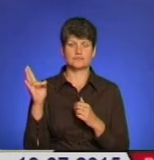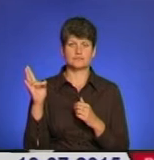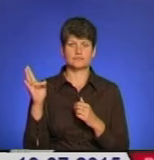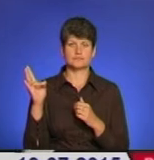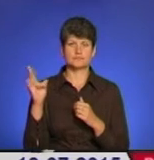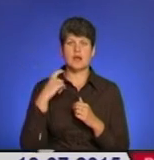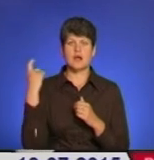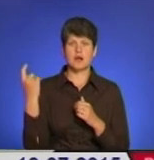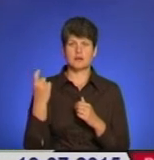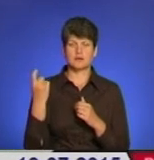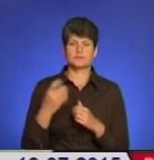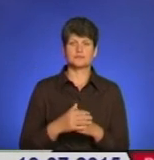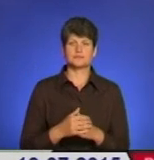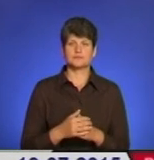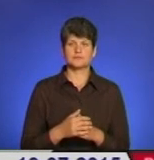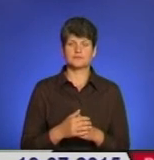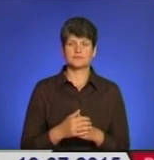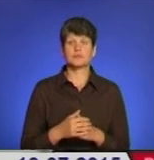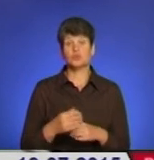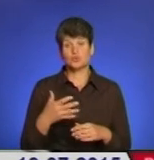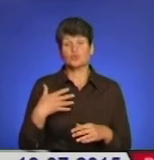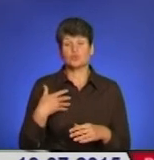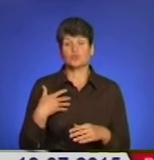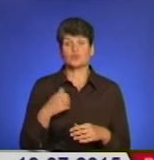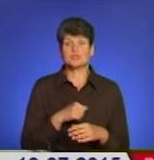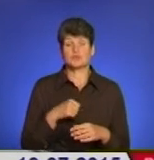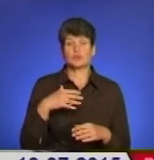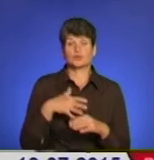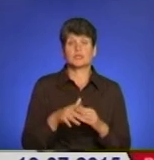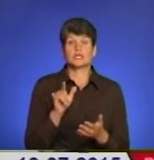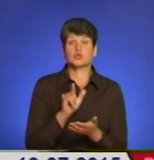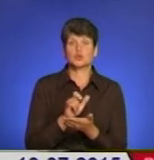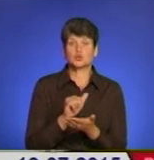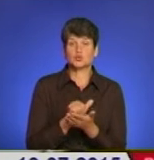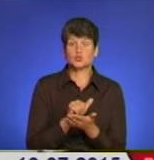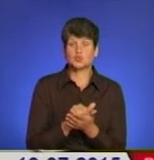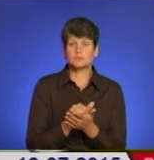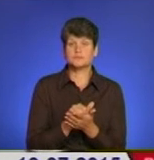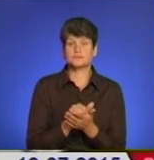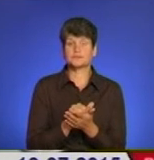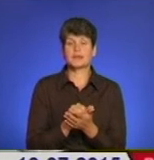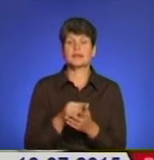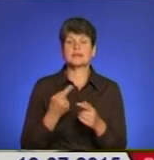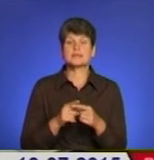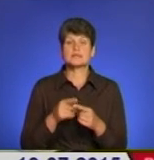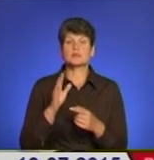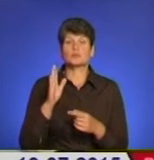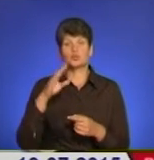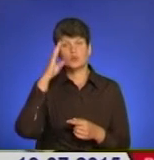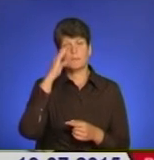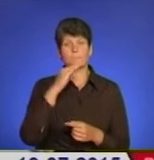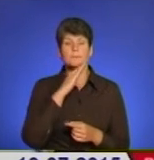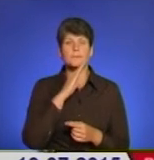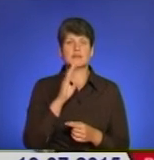з Харкова, ну, само собою, Сум. Сум – це будуть батьки